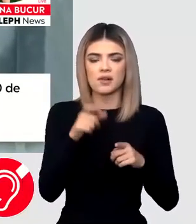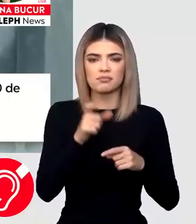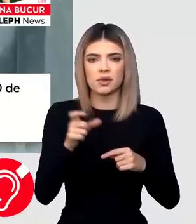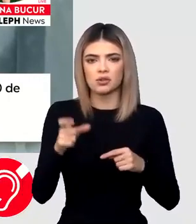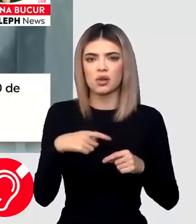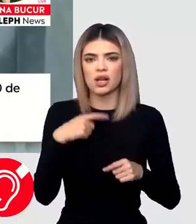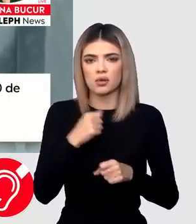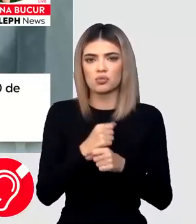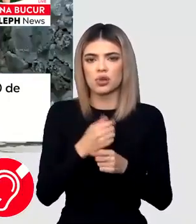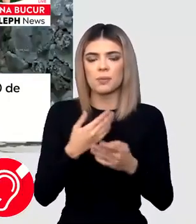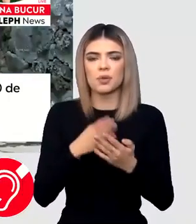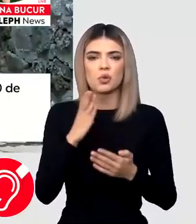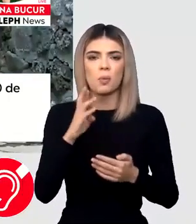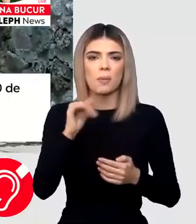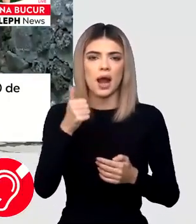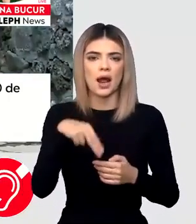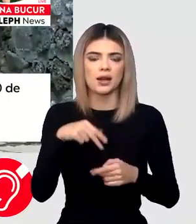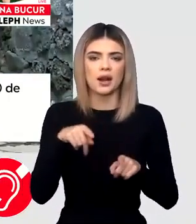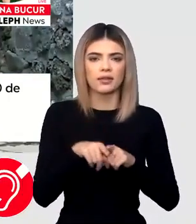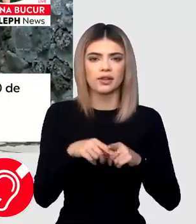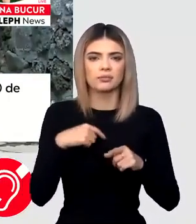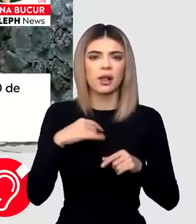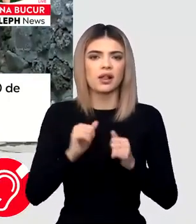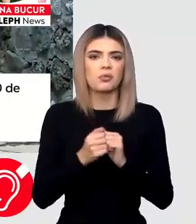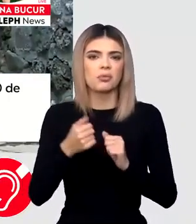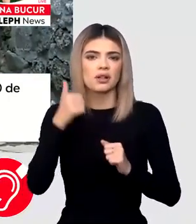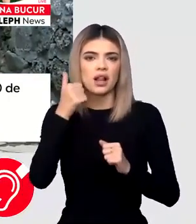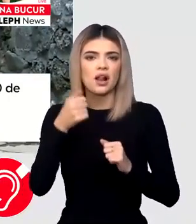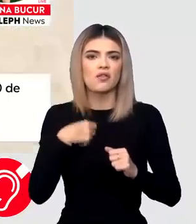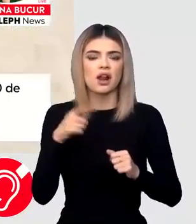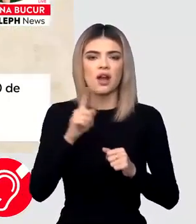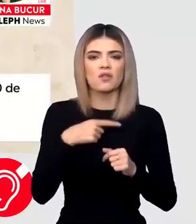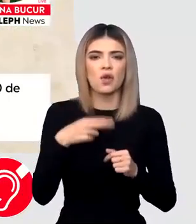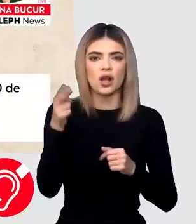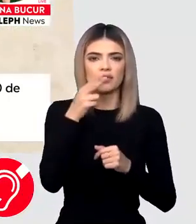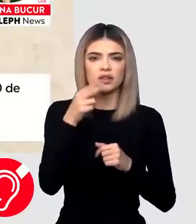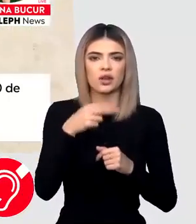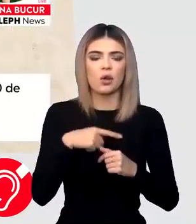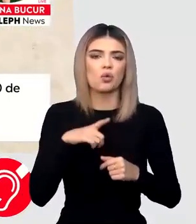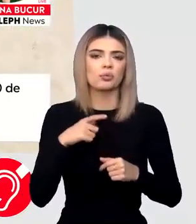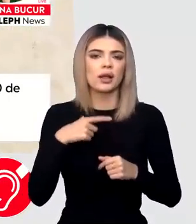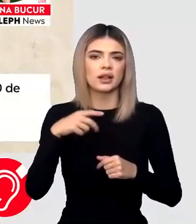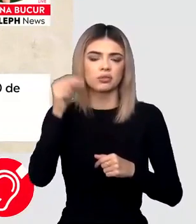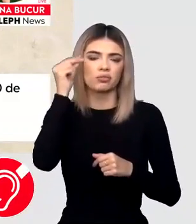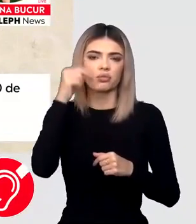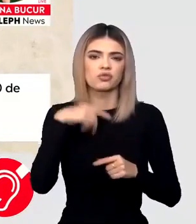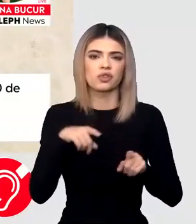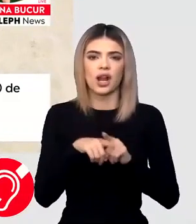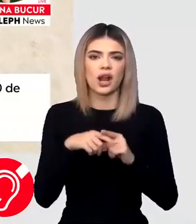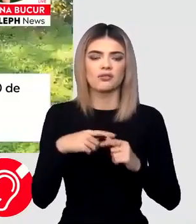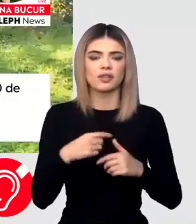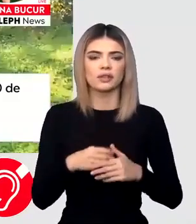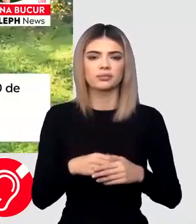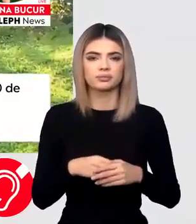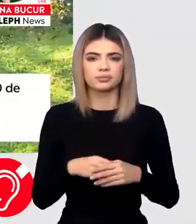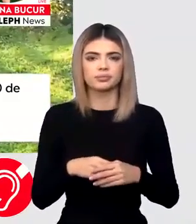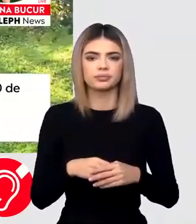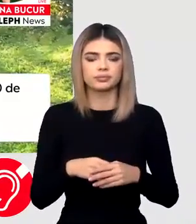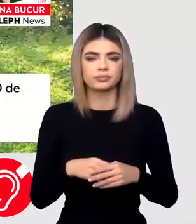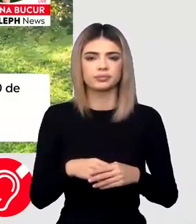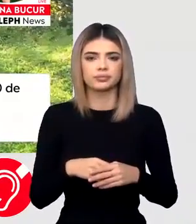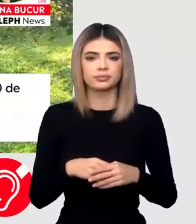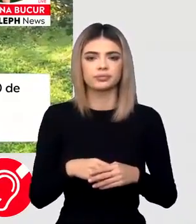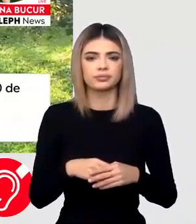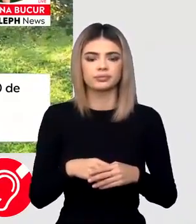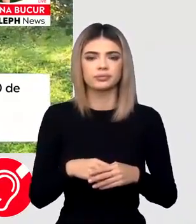angajaților, tot așa, probabil, s-au luat telefoanele ca să nu facă vreo înregistrare, cum se întâmplă de altfel la alte evenimente importante. E de